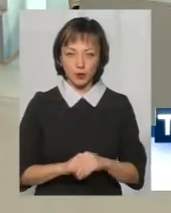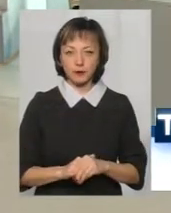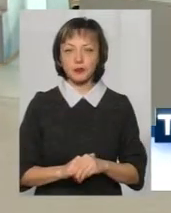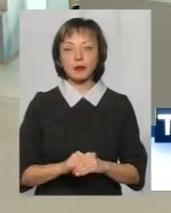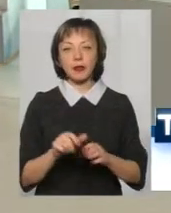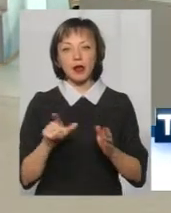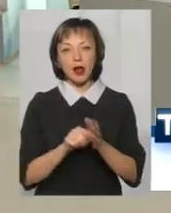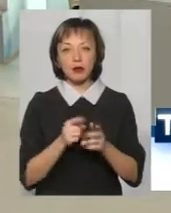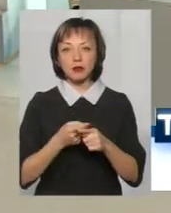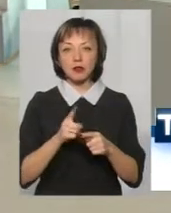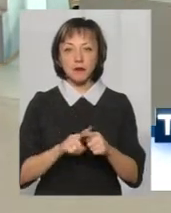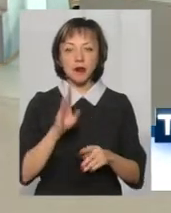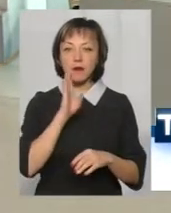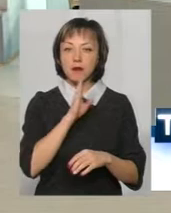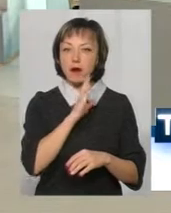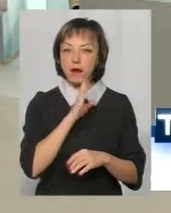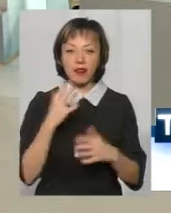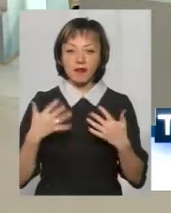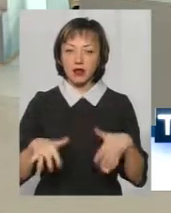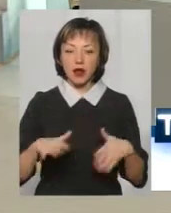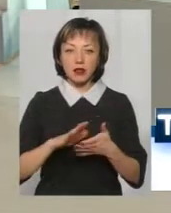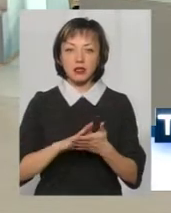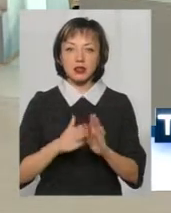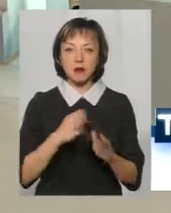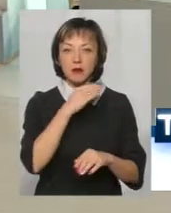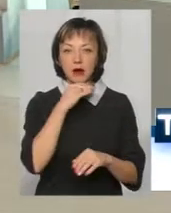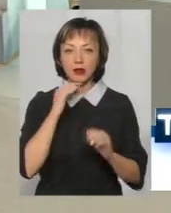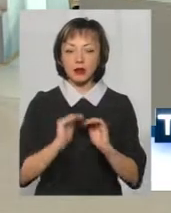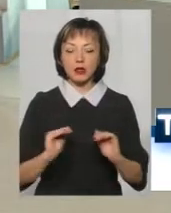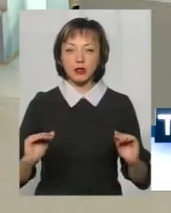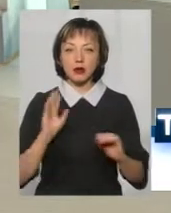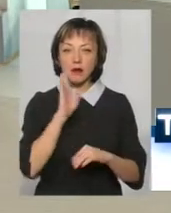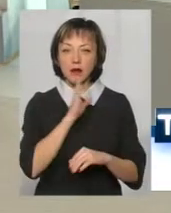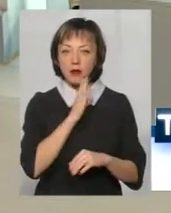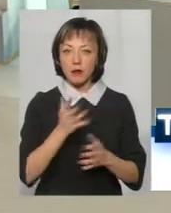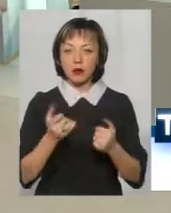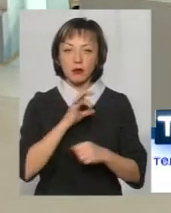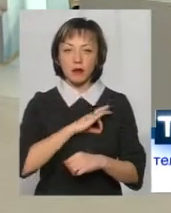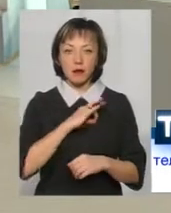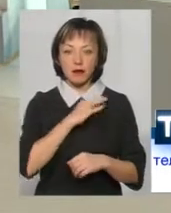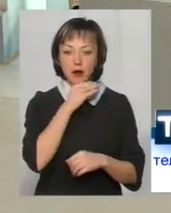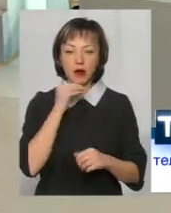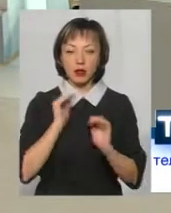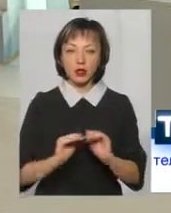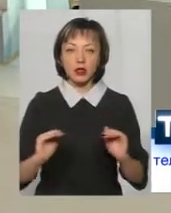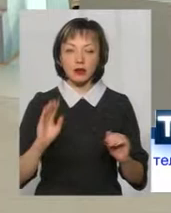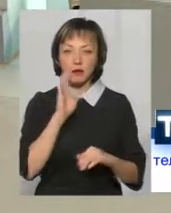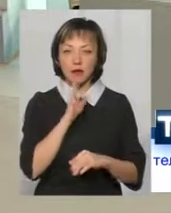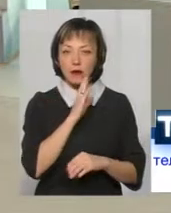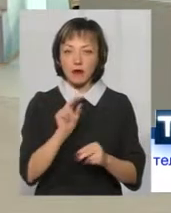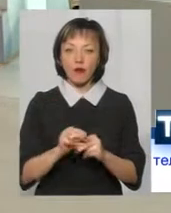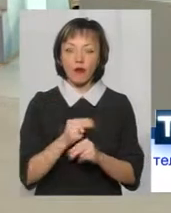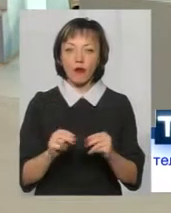Разом з тим, мама не втратила статусу багатодітної мами, мама отримує пільги, як багатодітна. Діти